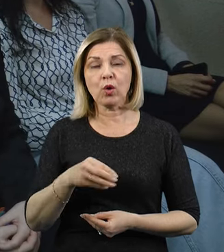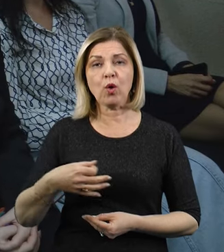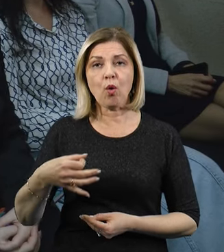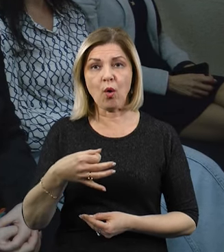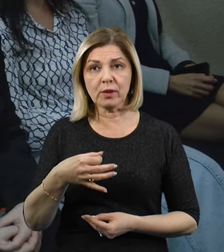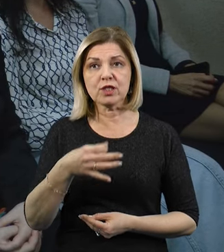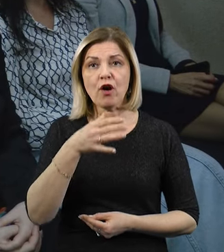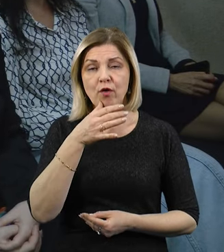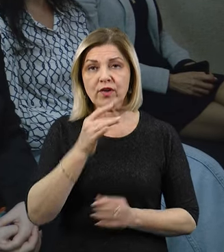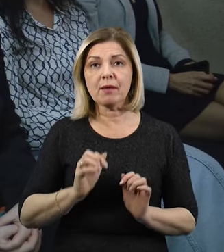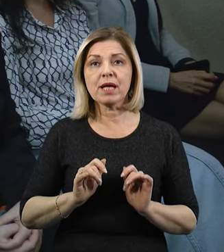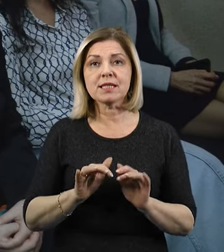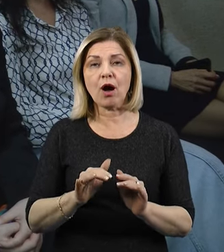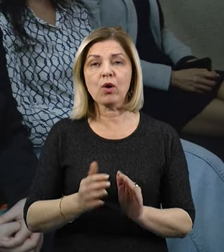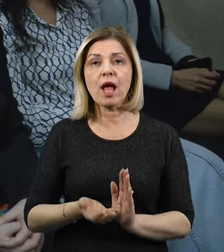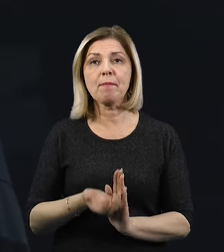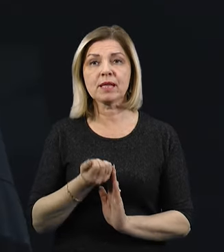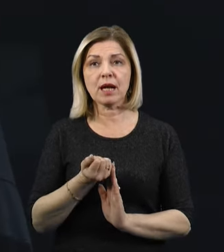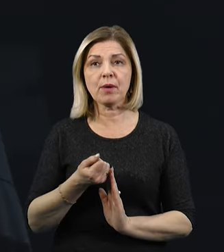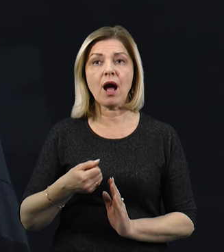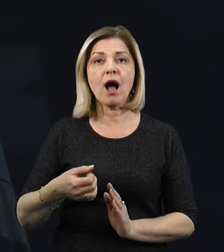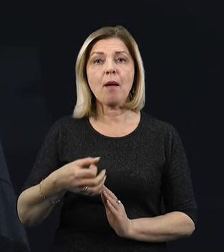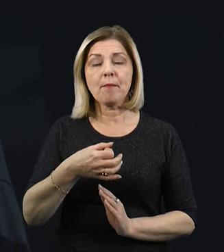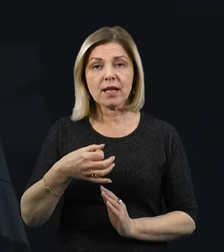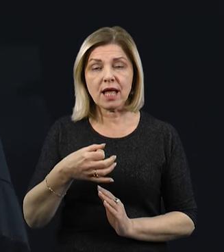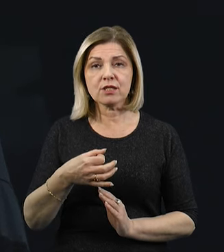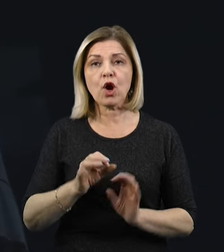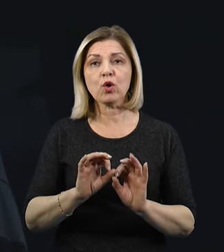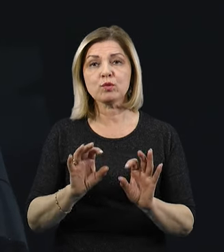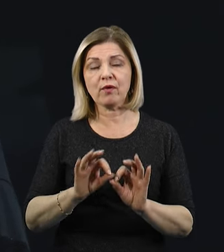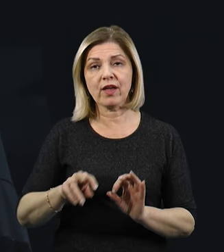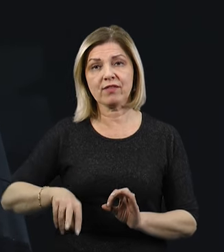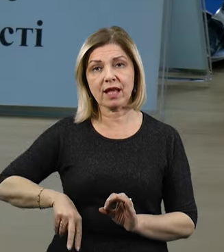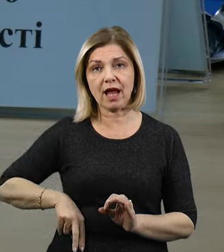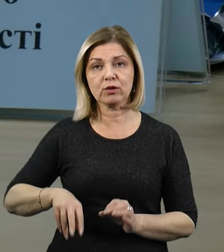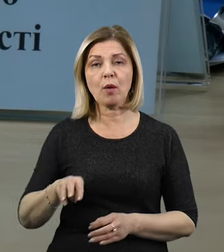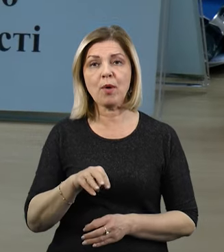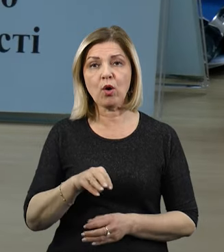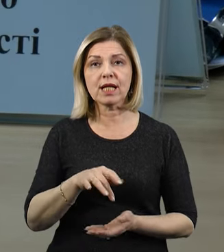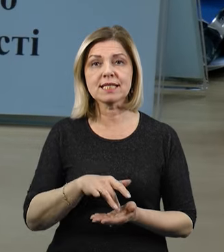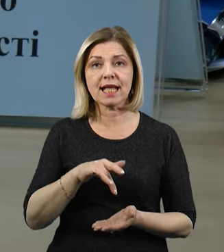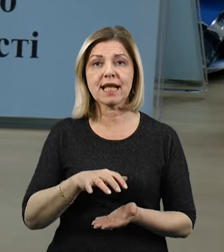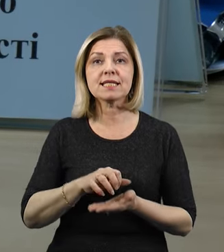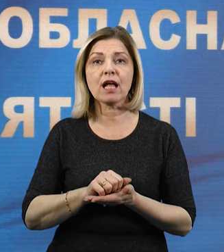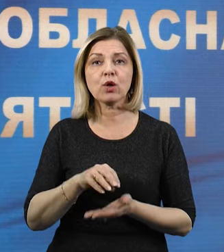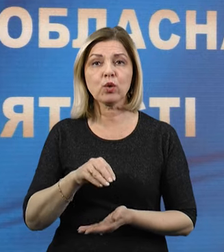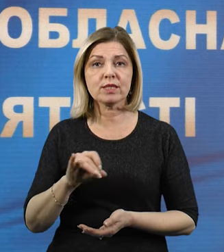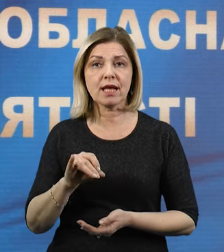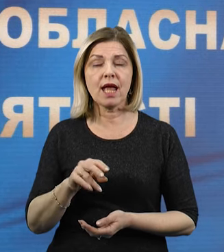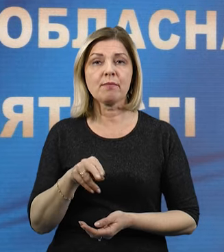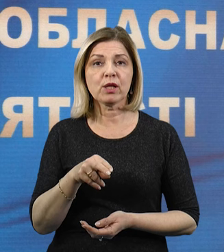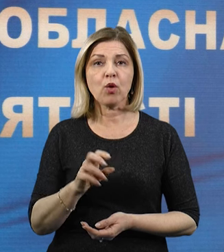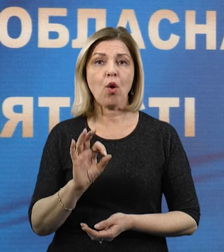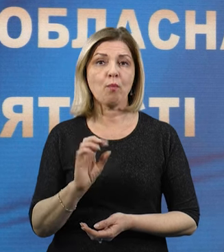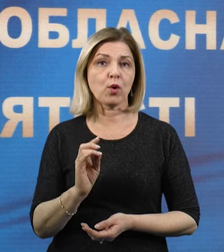партнерська платформа «Підтримка економіки в області в умовах війни» розповів директор Миколаївського обласного центру зайнятості Дмитро Оборонько. Сім